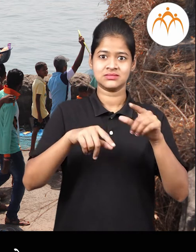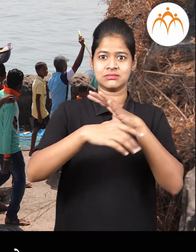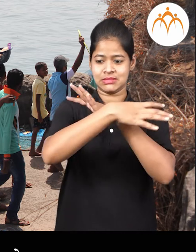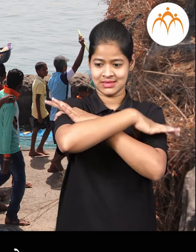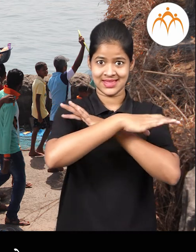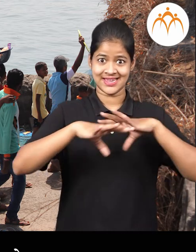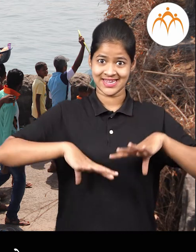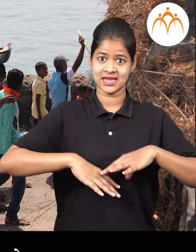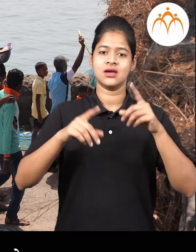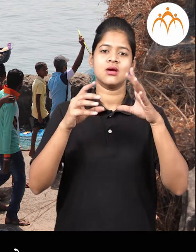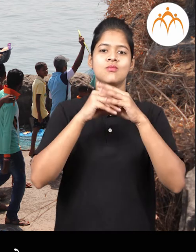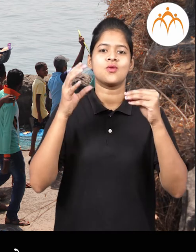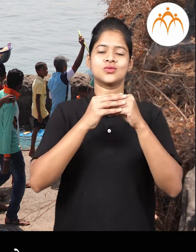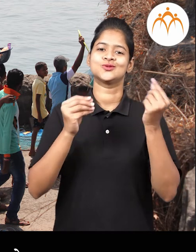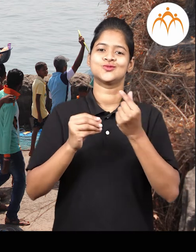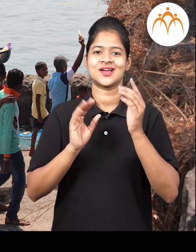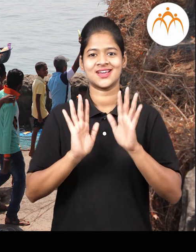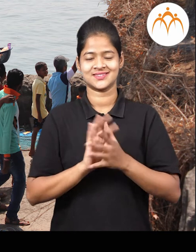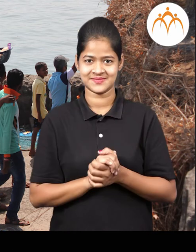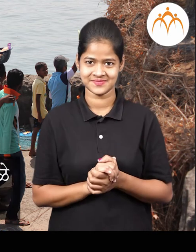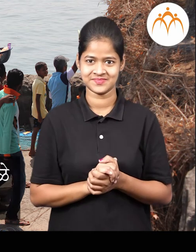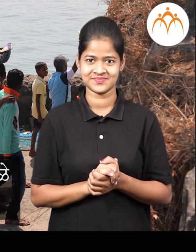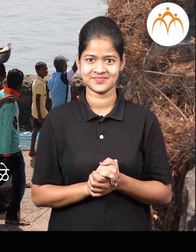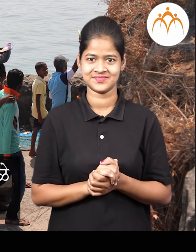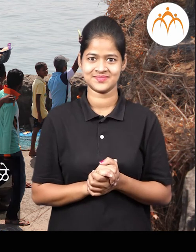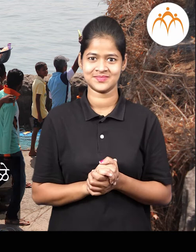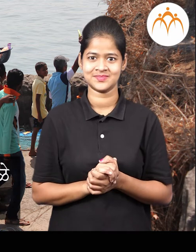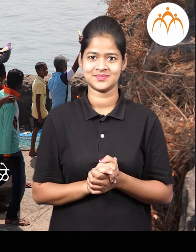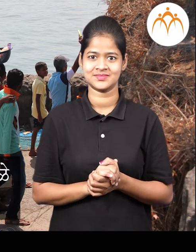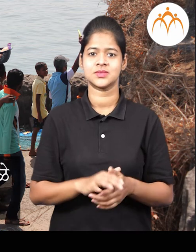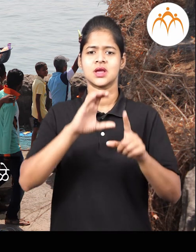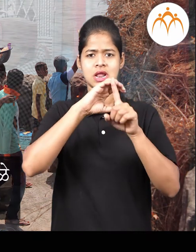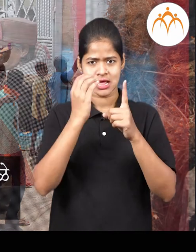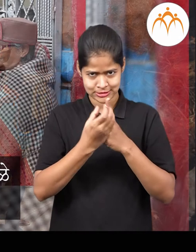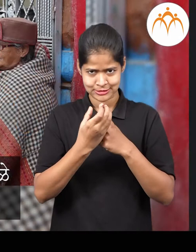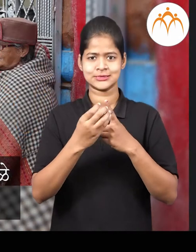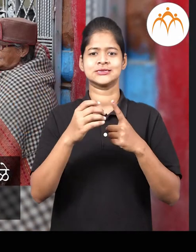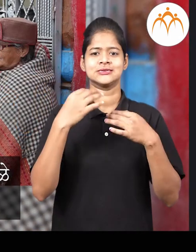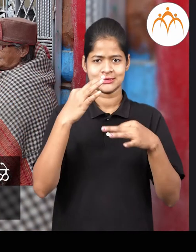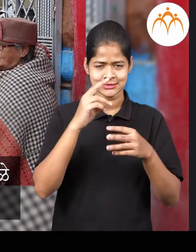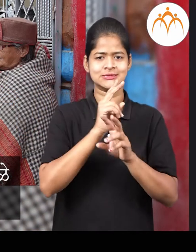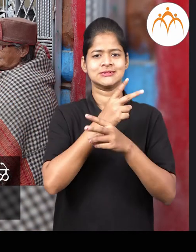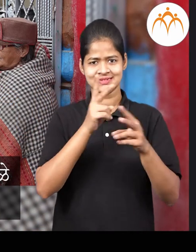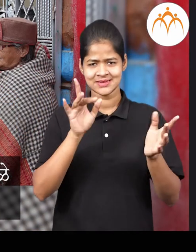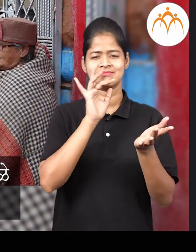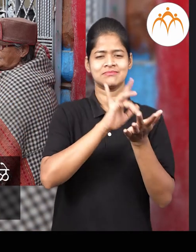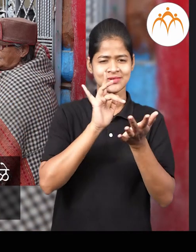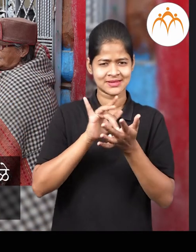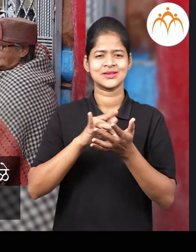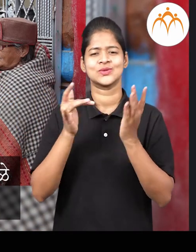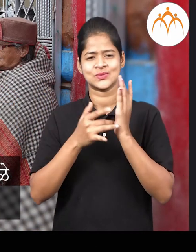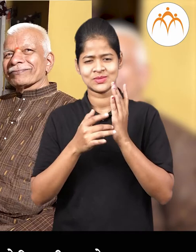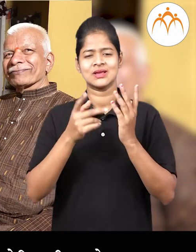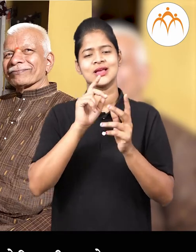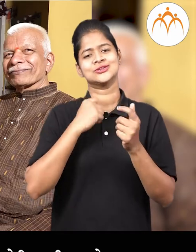सुती कपड़े वापरता सांस्कुरुतिक आणी भाउगोलिक कारणान मुळे कपड़ान मधे विविधता दिस्ते,